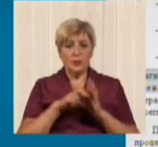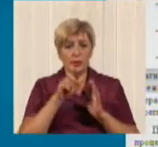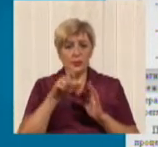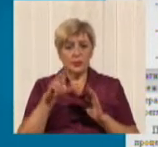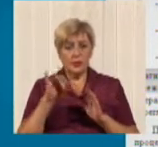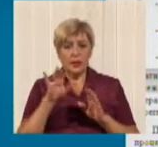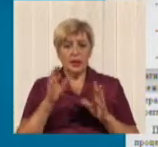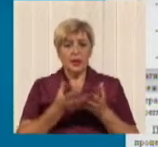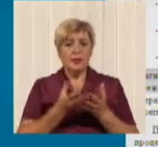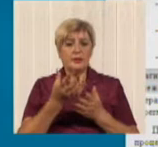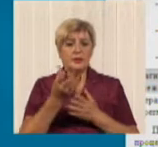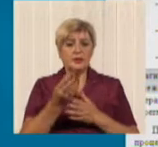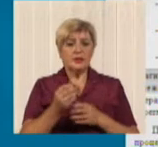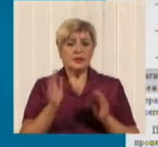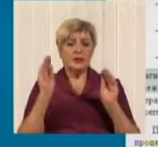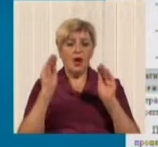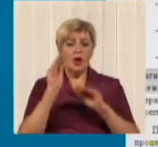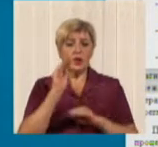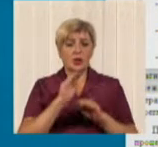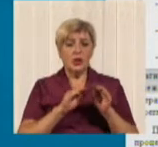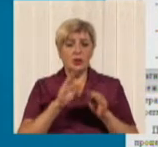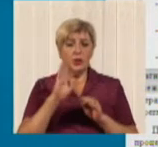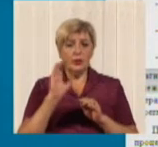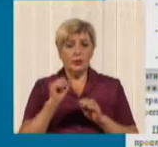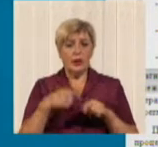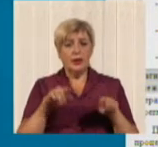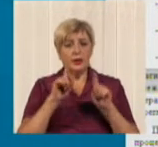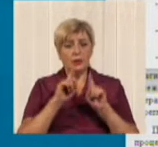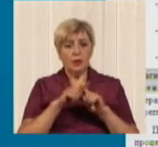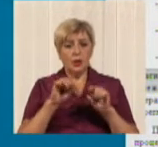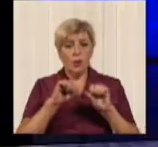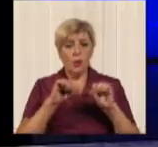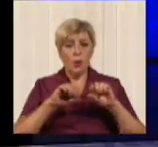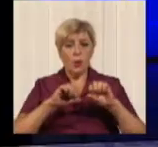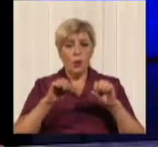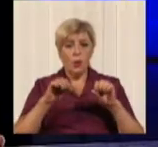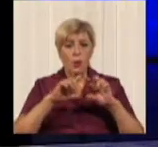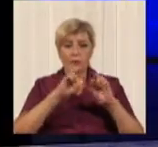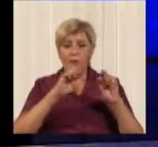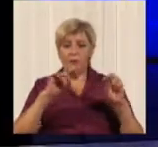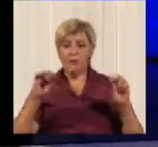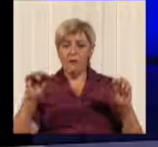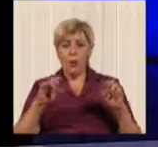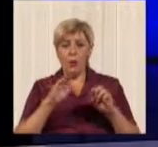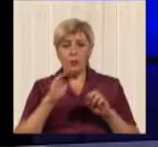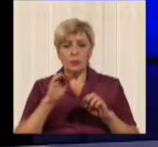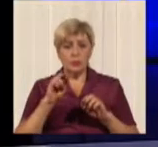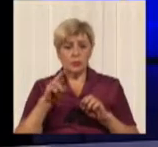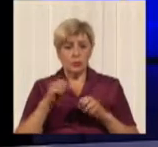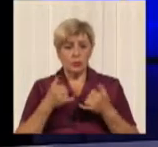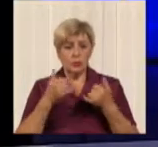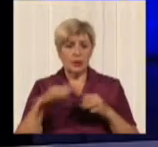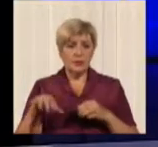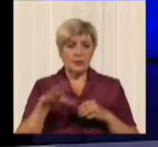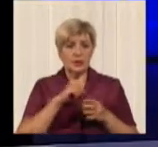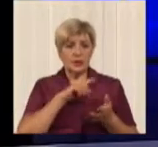інвестиційна складова. Ось таку формулу загальну для всіх міст України ми маємо.